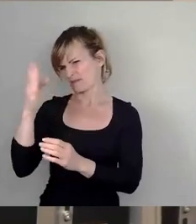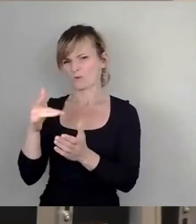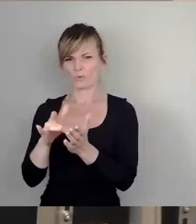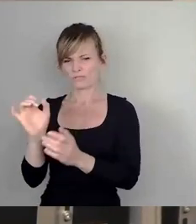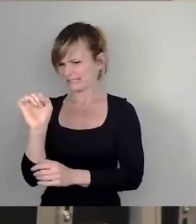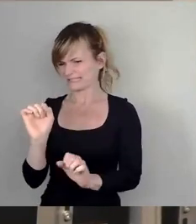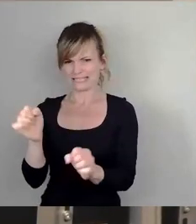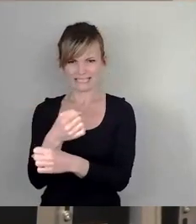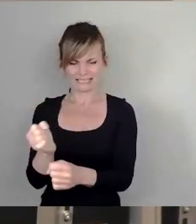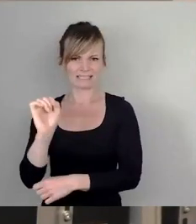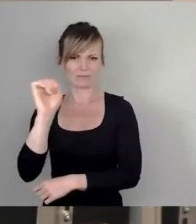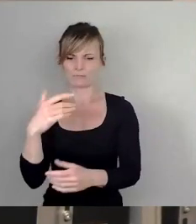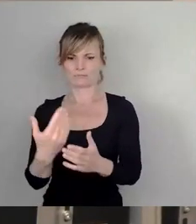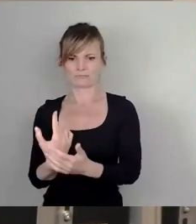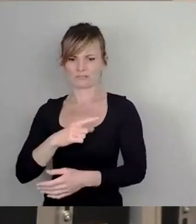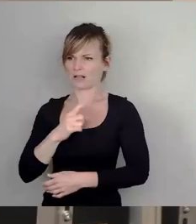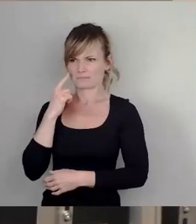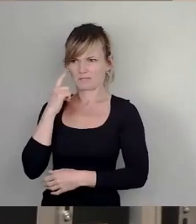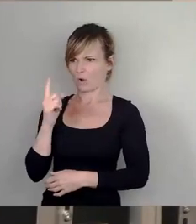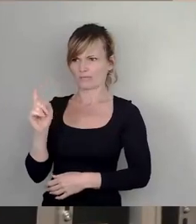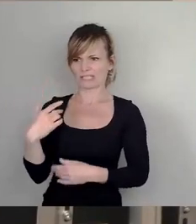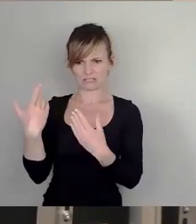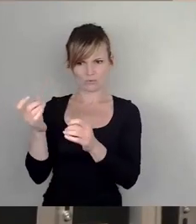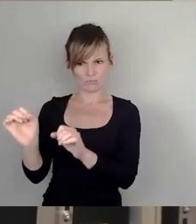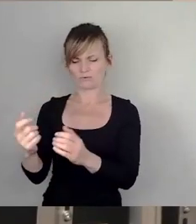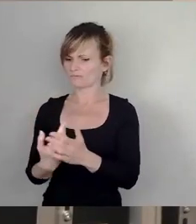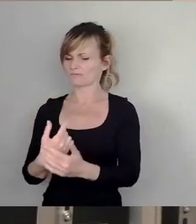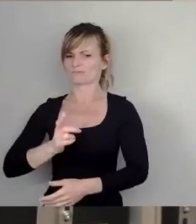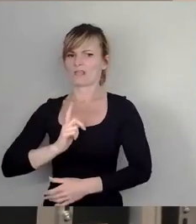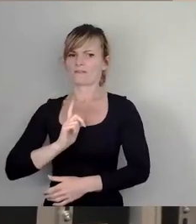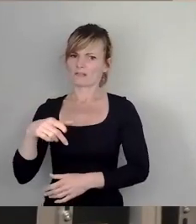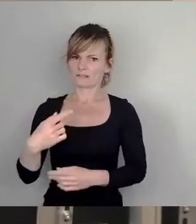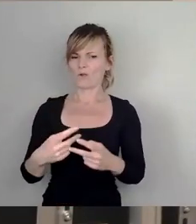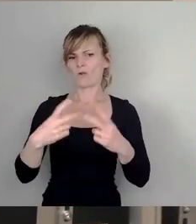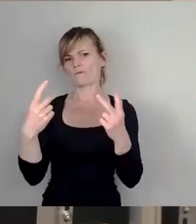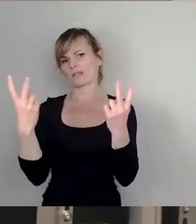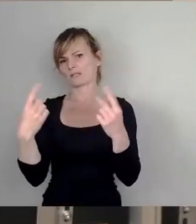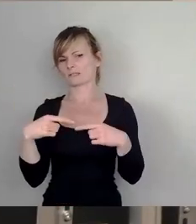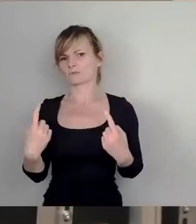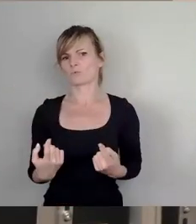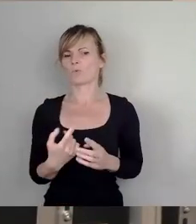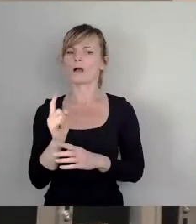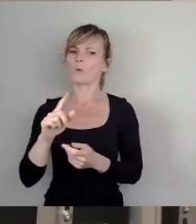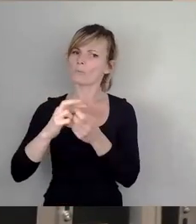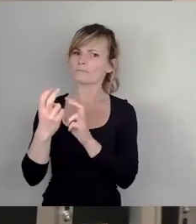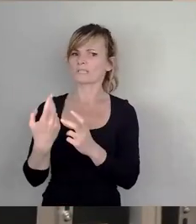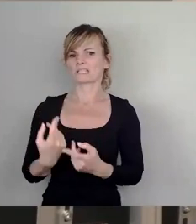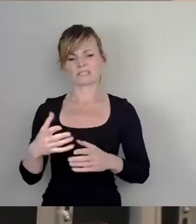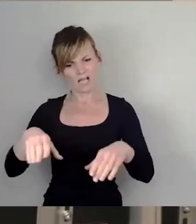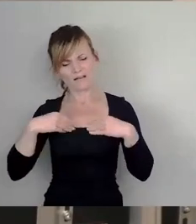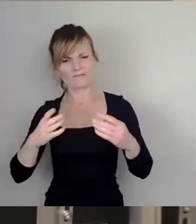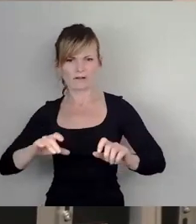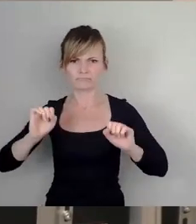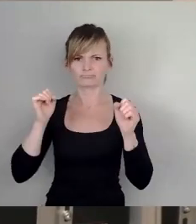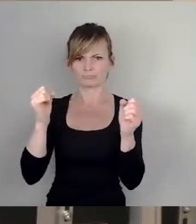überzeugt mich einfach nicht. Da erwarte ich tatsächlich ein bisschen eine gewisse Offenheit, solche Dinge auch dann einfach mal auch anzugehen. Beim